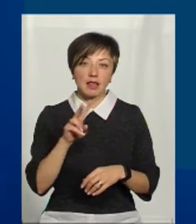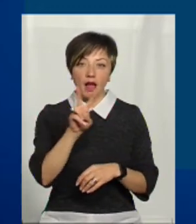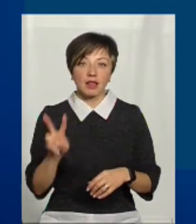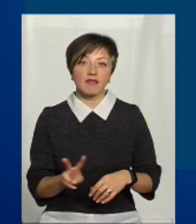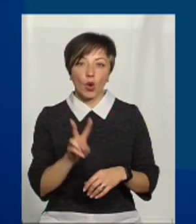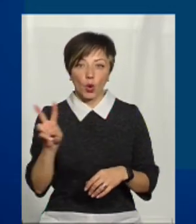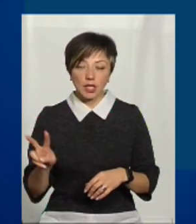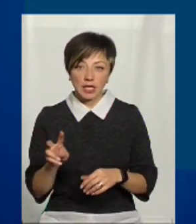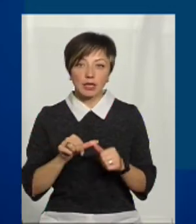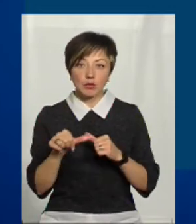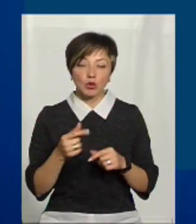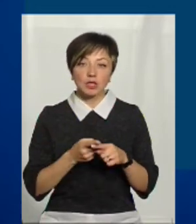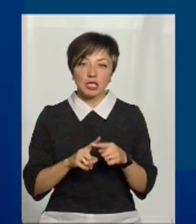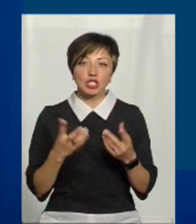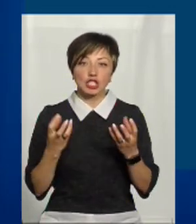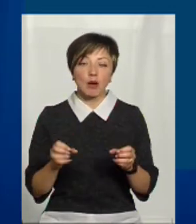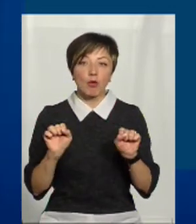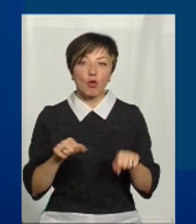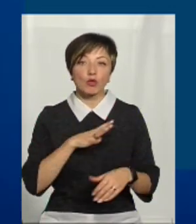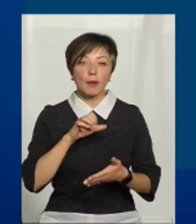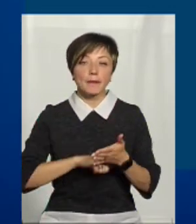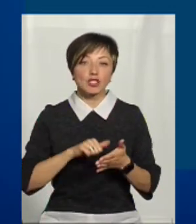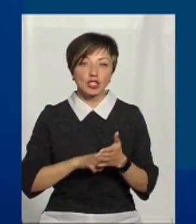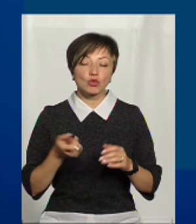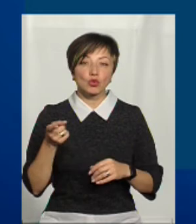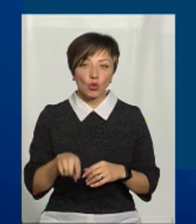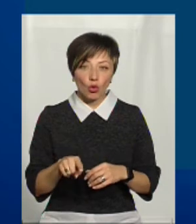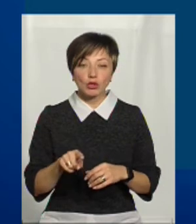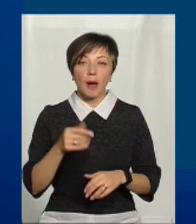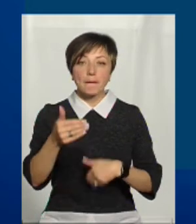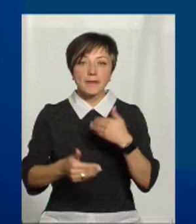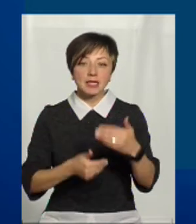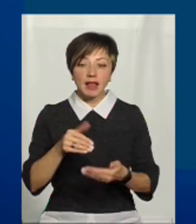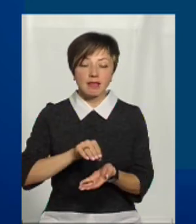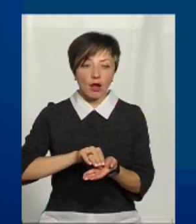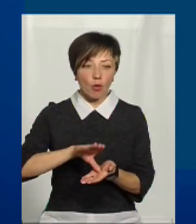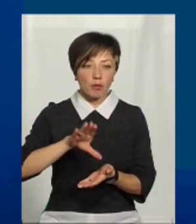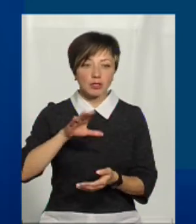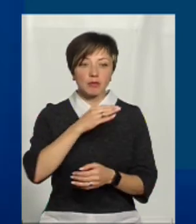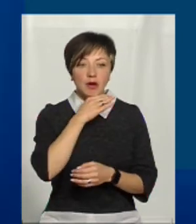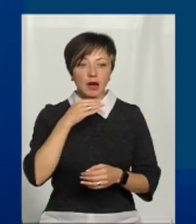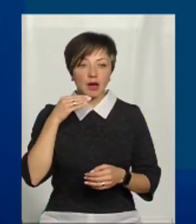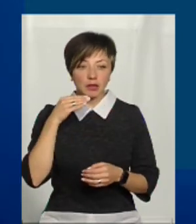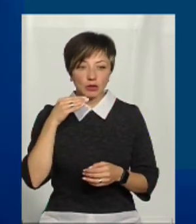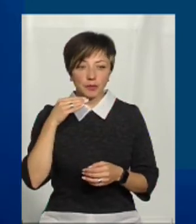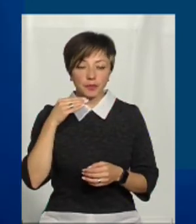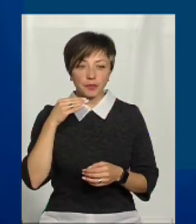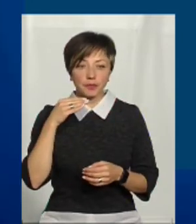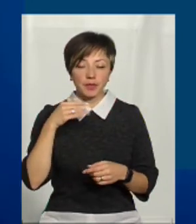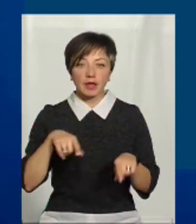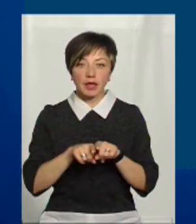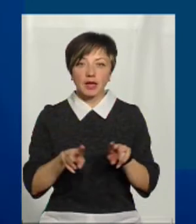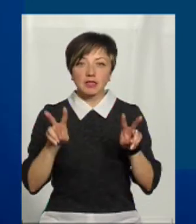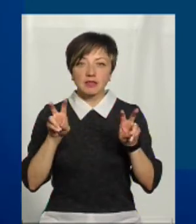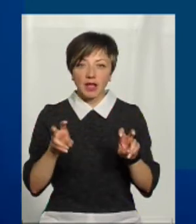години. Крім того, це ще могло бути причиною того, що в басейні накопичилася велика дуже кількість так званого